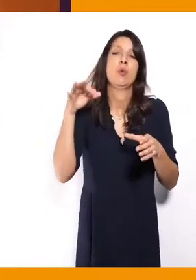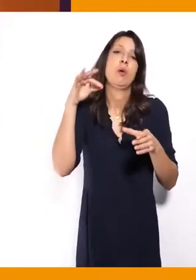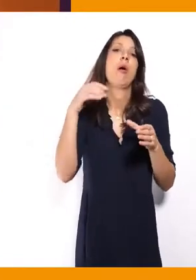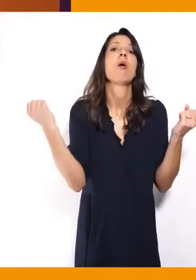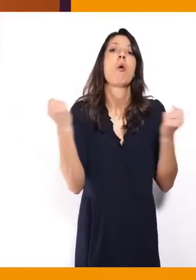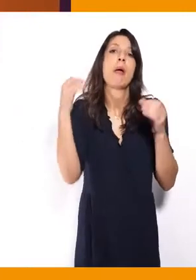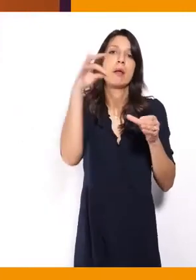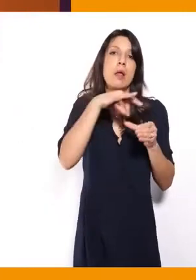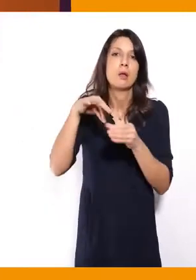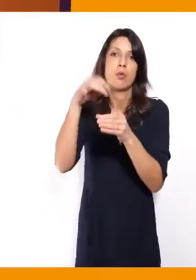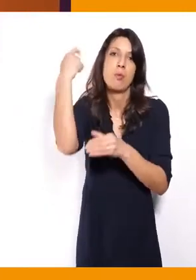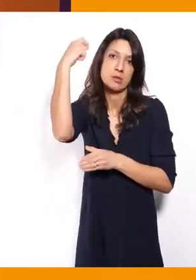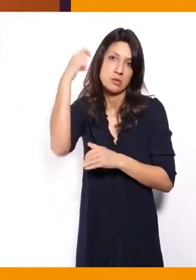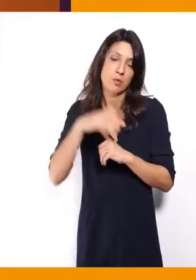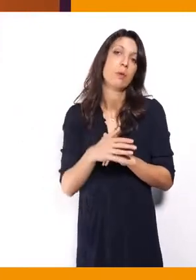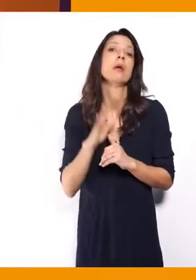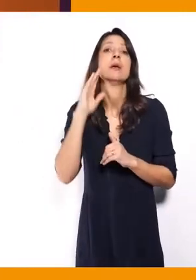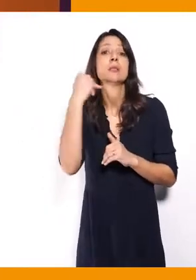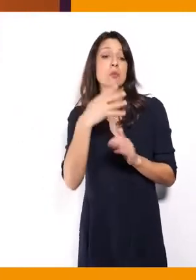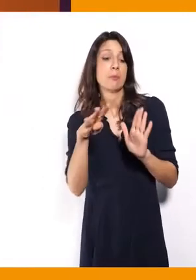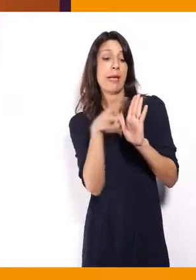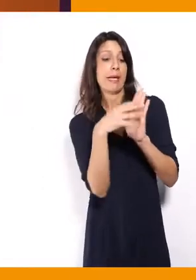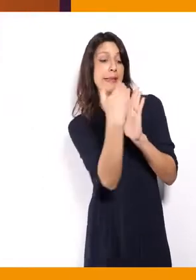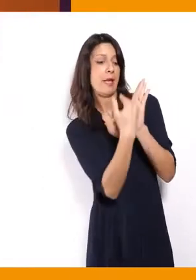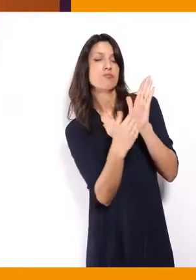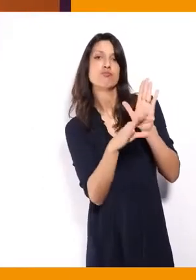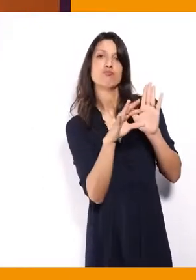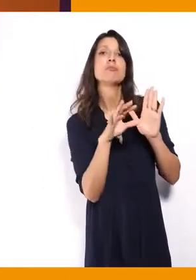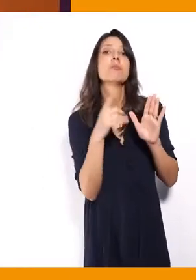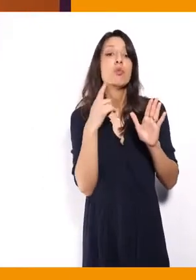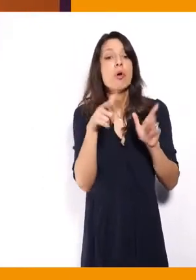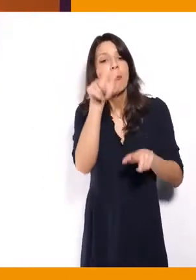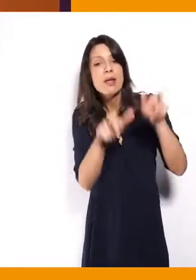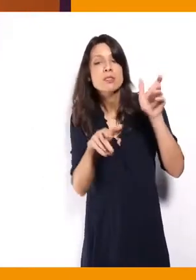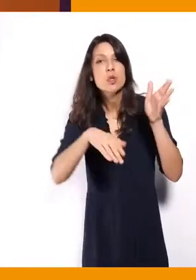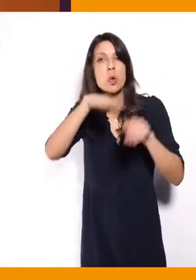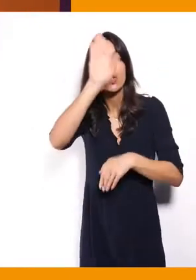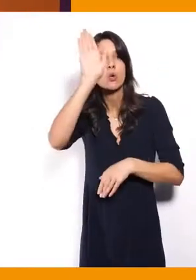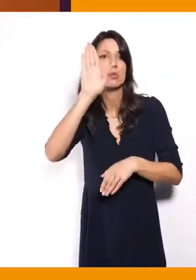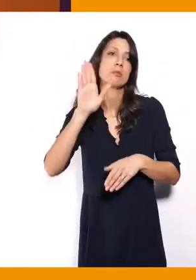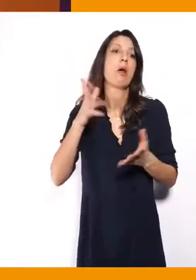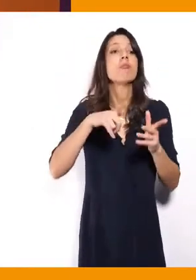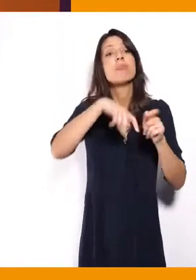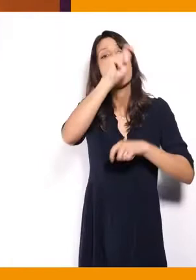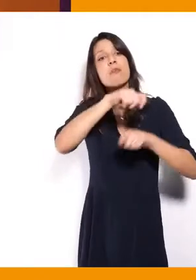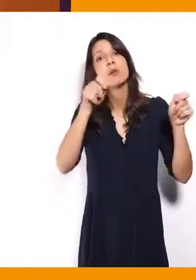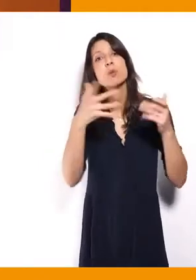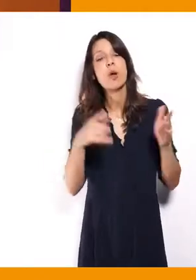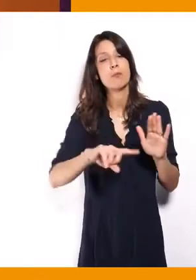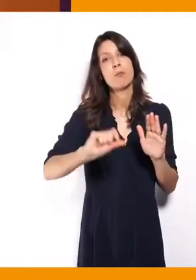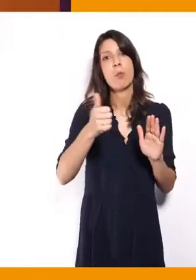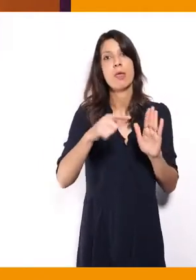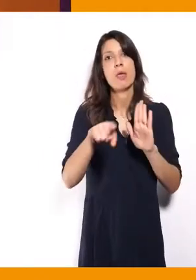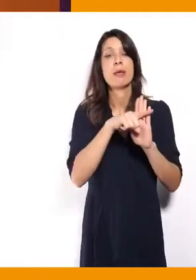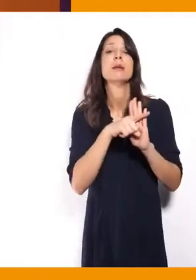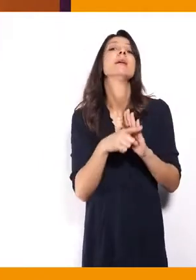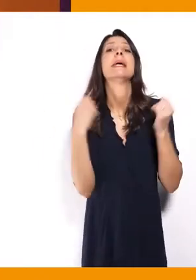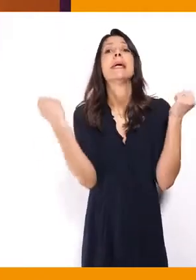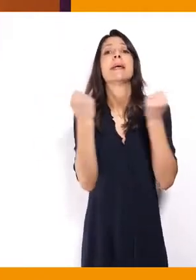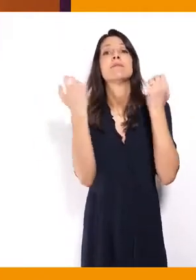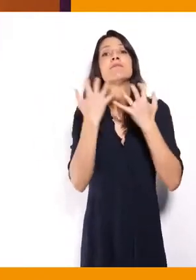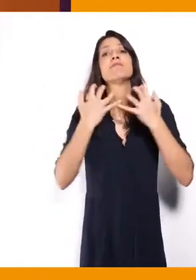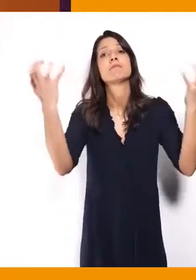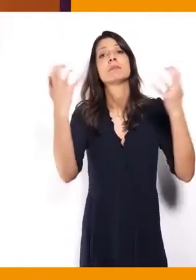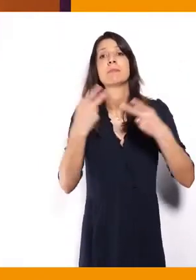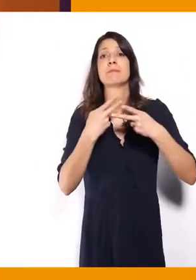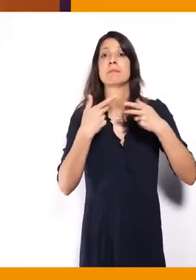les critères que nous avons choisis pour évaluer la campagne des candidats, c'est l'accessibilité des meetings, des rénaux publics,